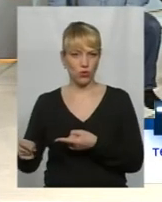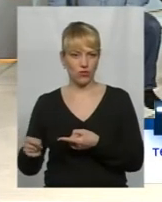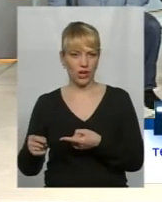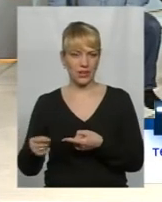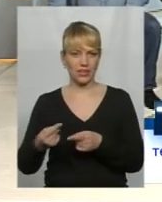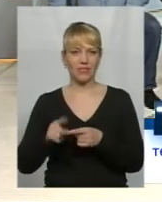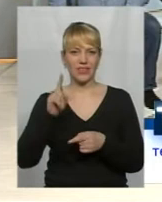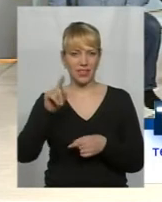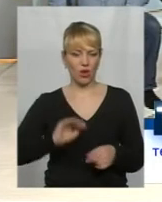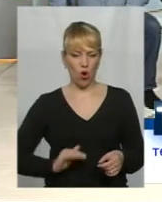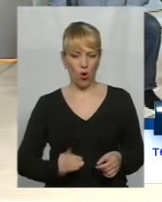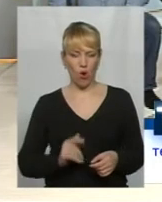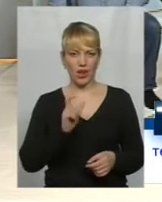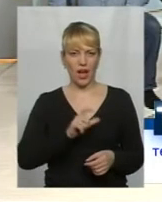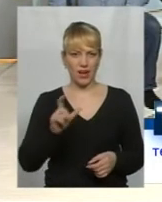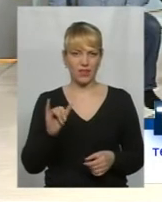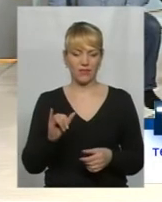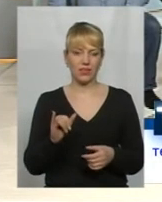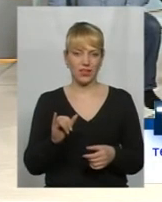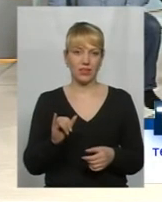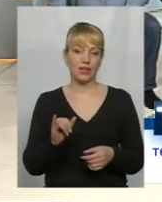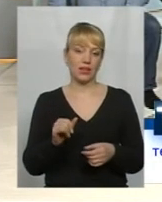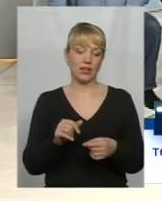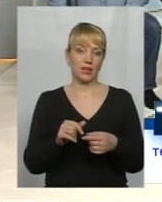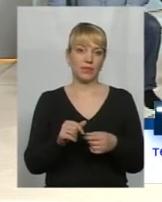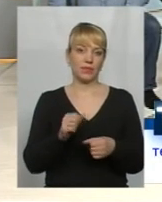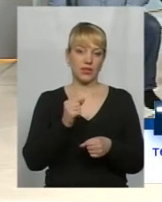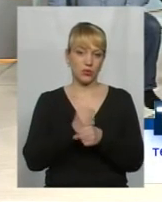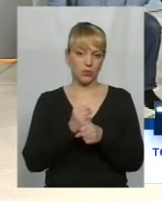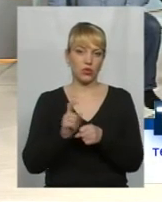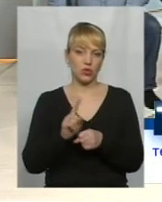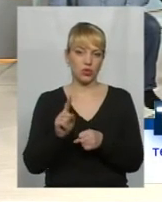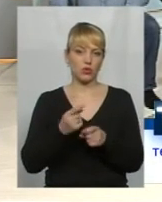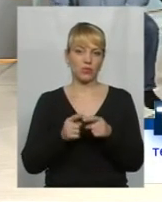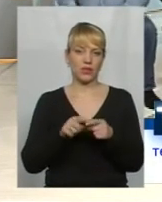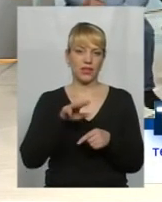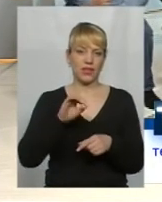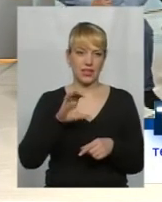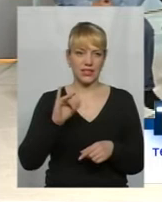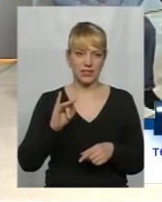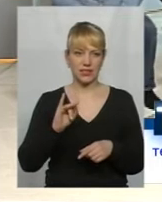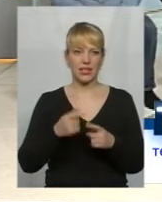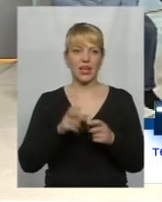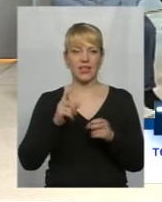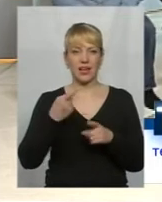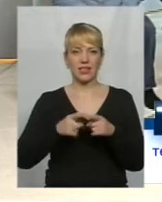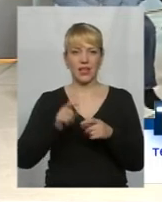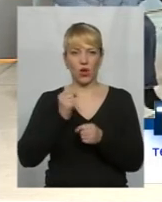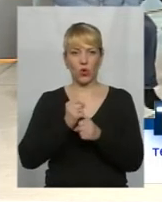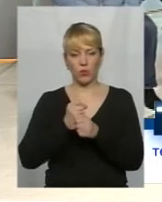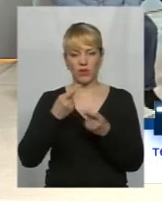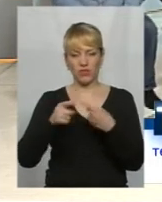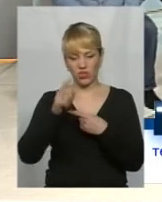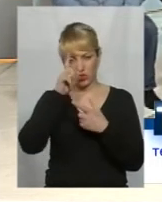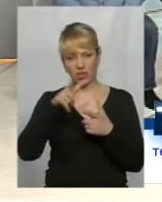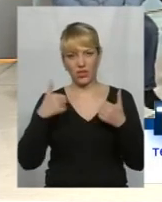тих олігархів і відправити на свої теці і проєкт робити в інших країнах. В нас ж війна